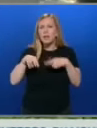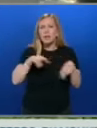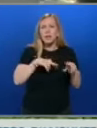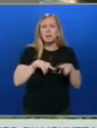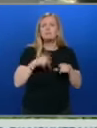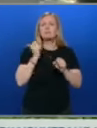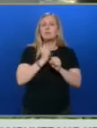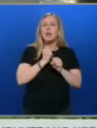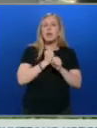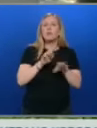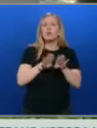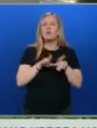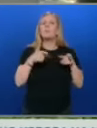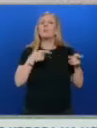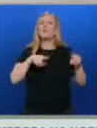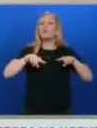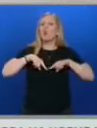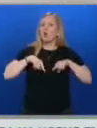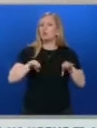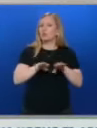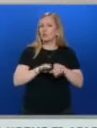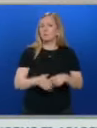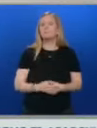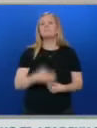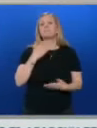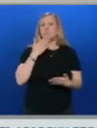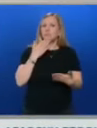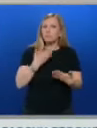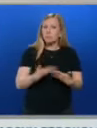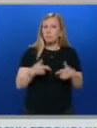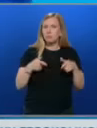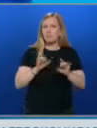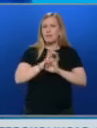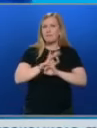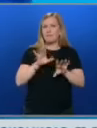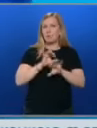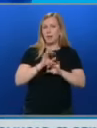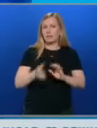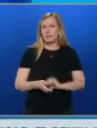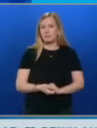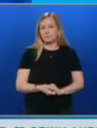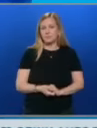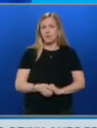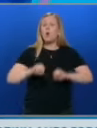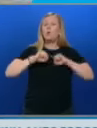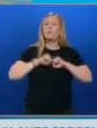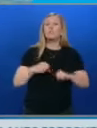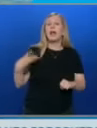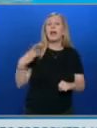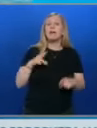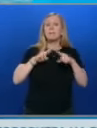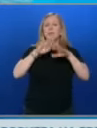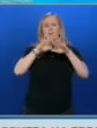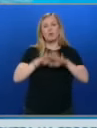работила е и като прокурор. Разбрах на Иво, благодаря за включването. В община Елин Перин остава